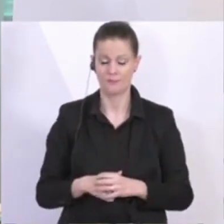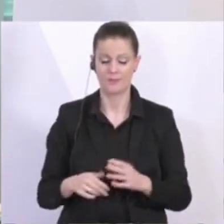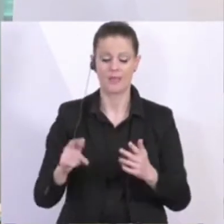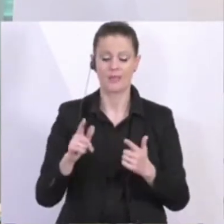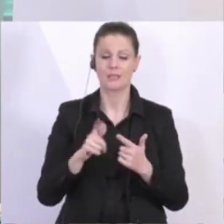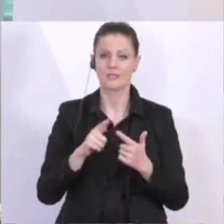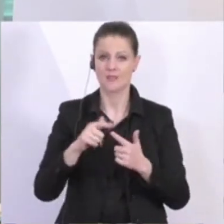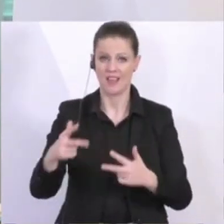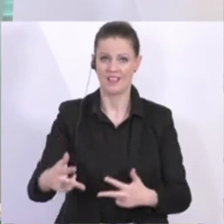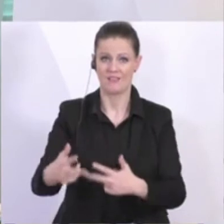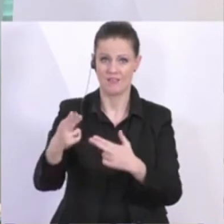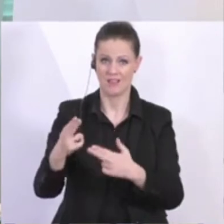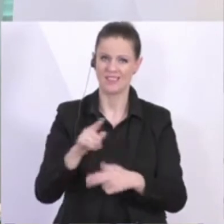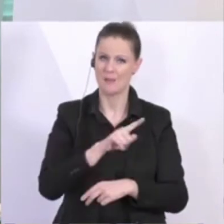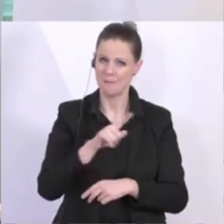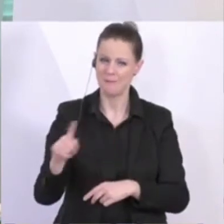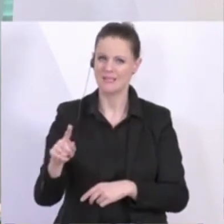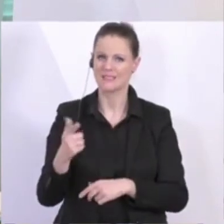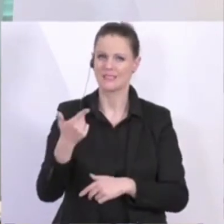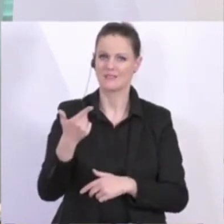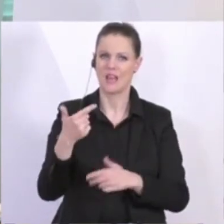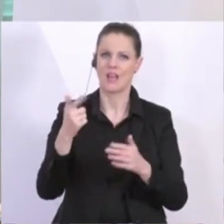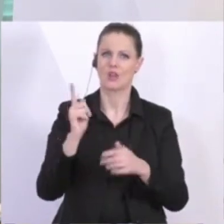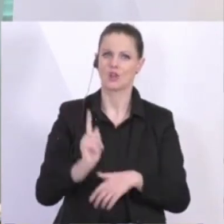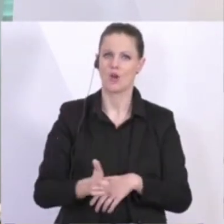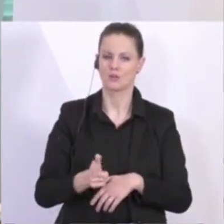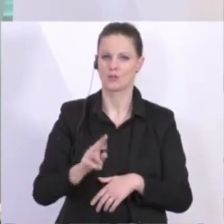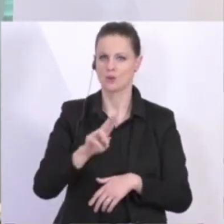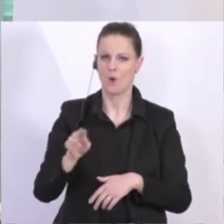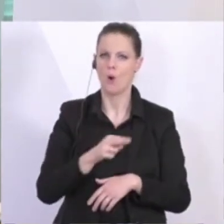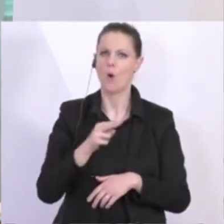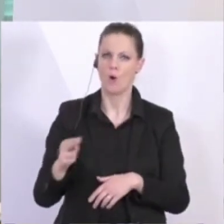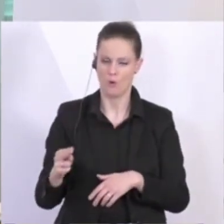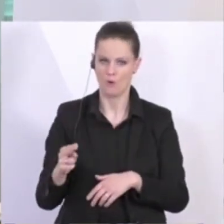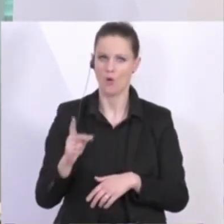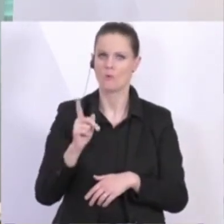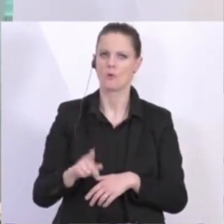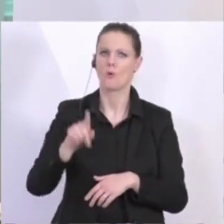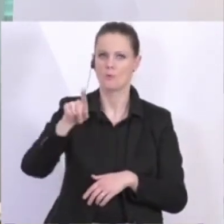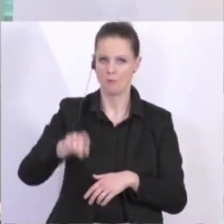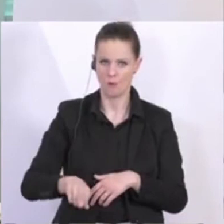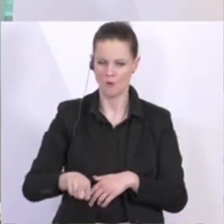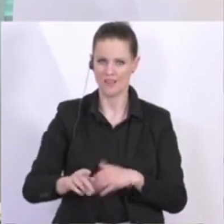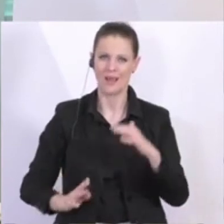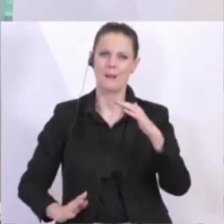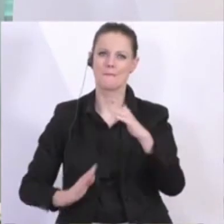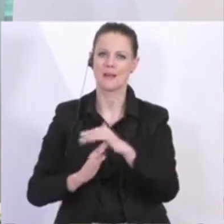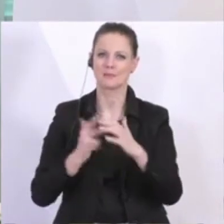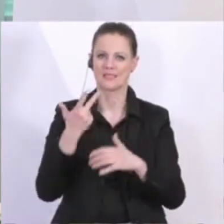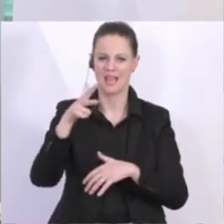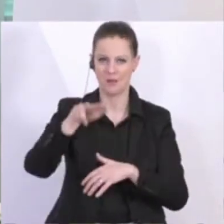der zweiten Phase bis zu 2.000 Euro pro Monat für maximal drei Monate, wenn eben der